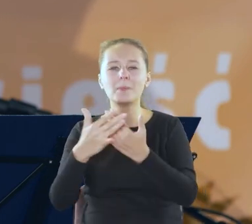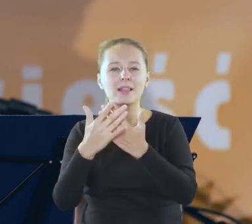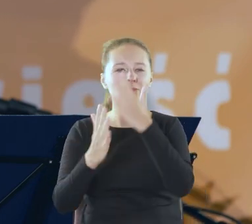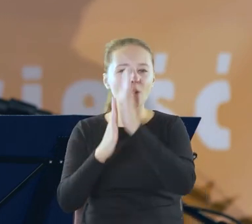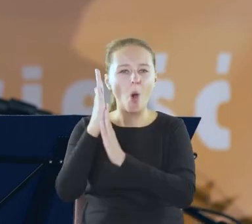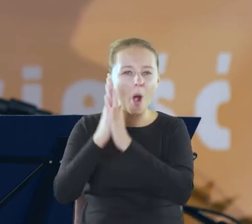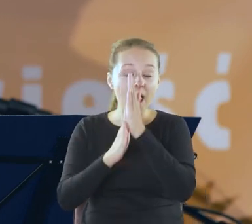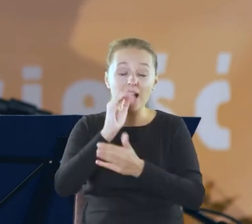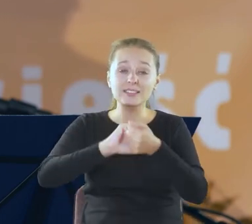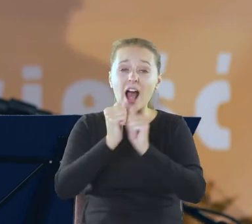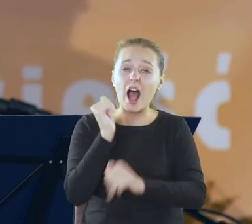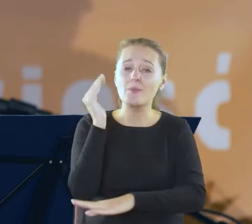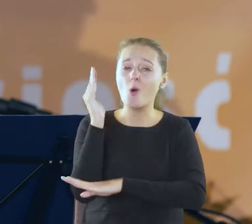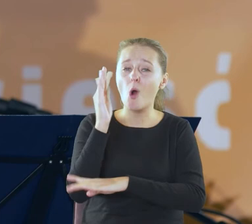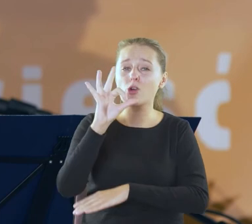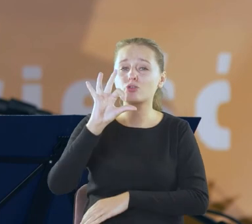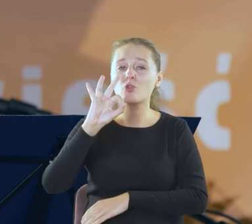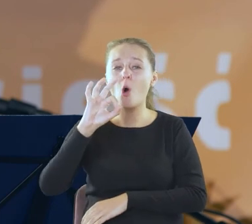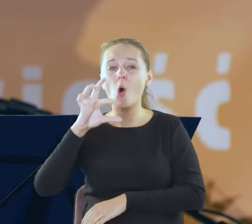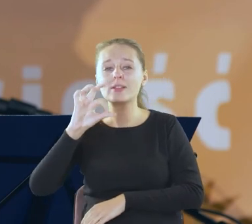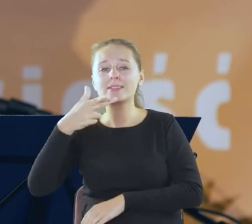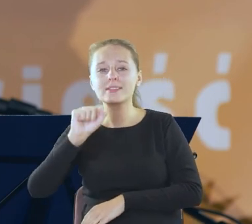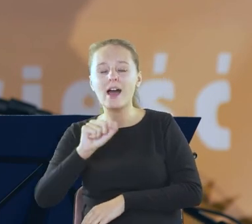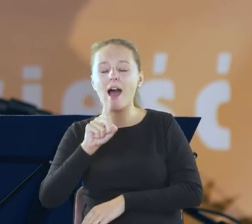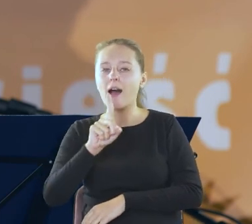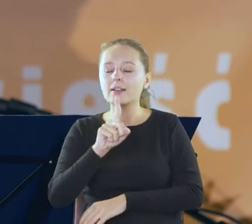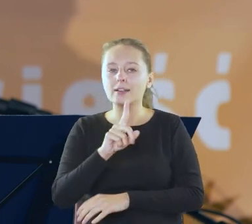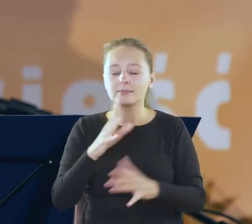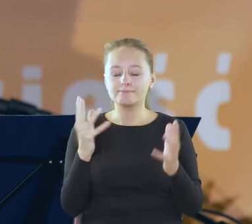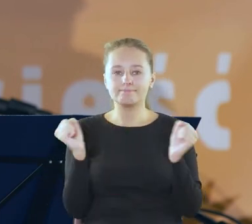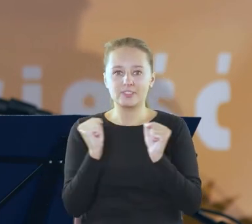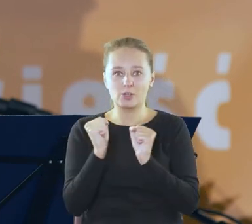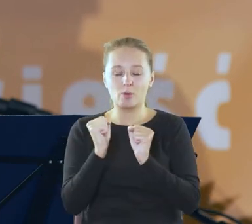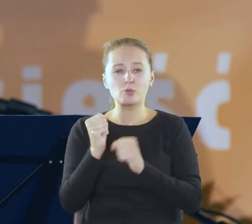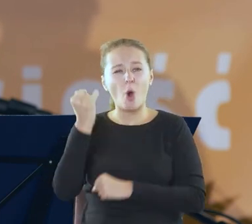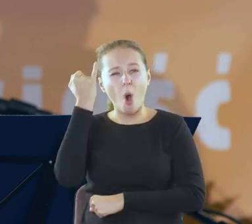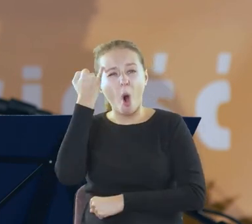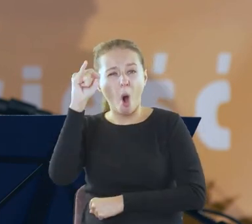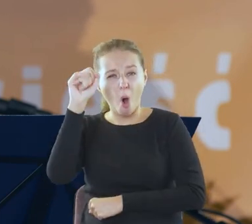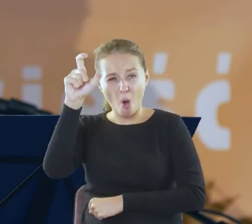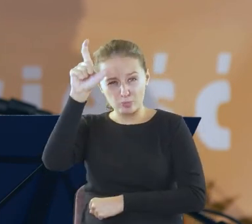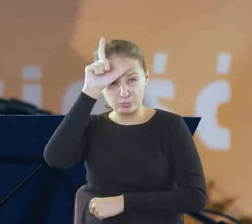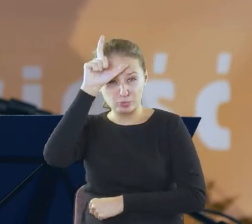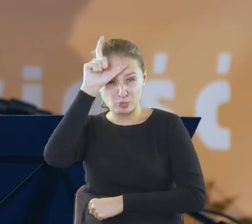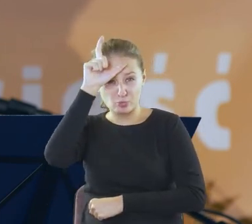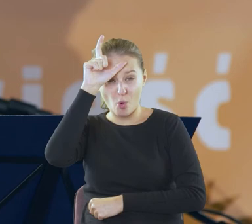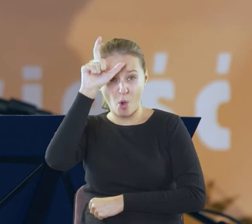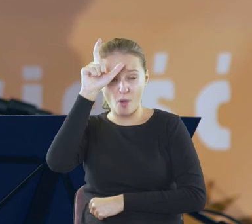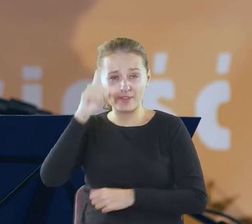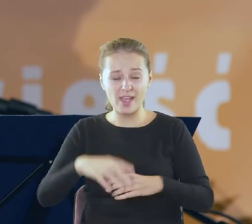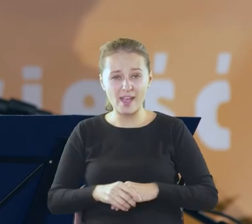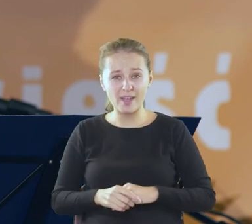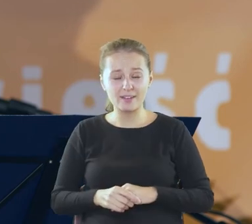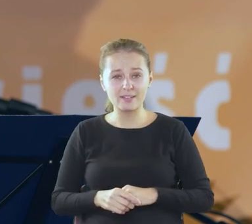albo sosny ale odstraszyła mnie myśl, że obcy człowiek nie wchodzący w moje